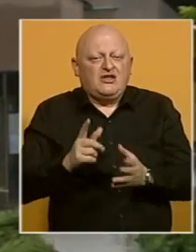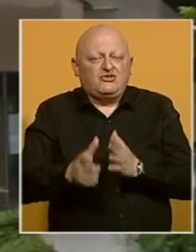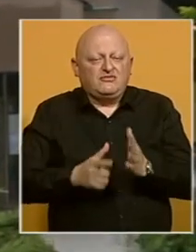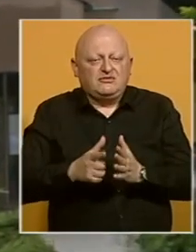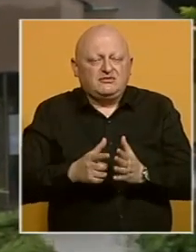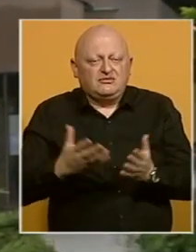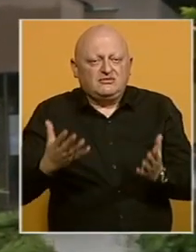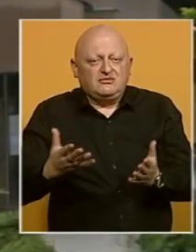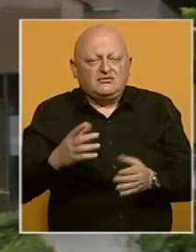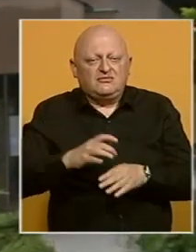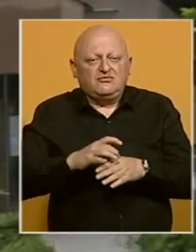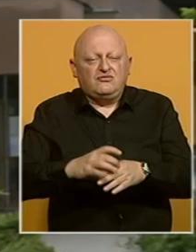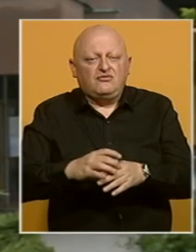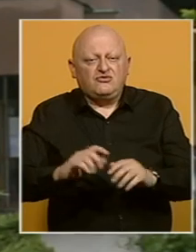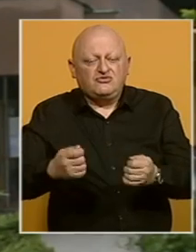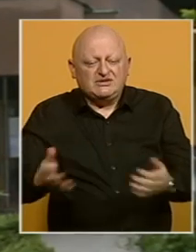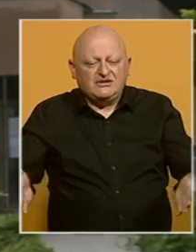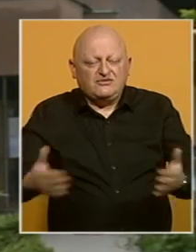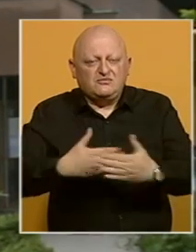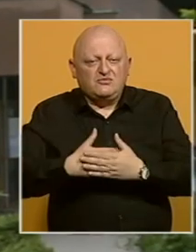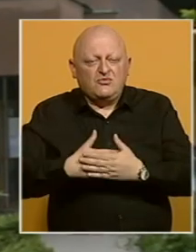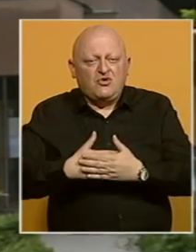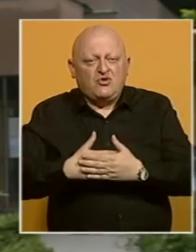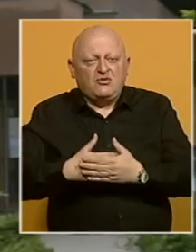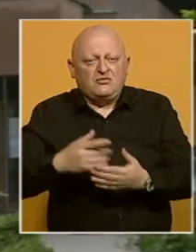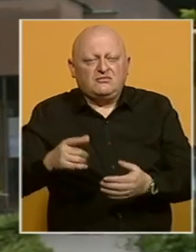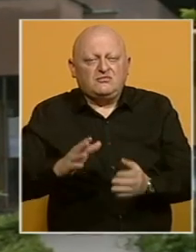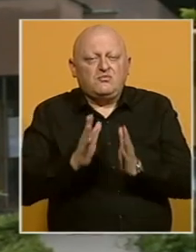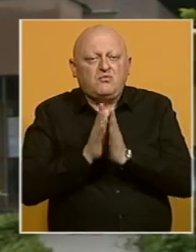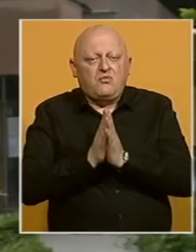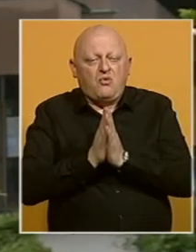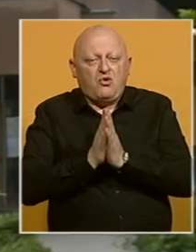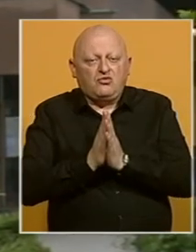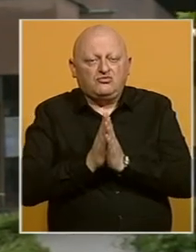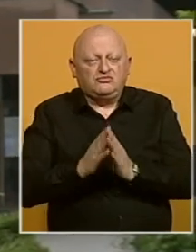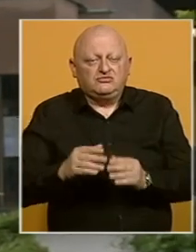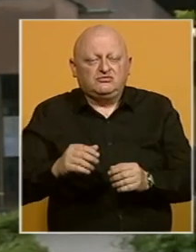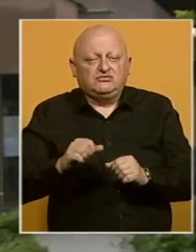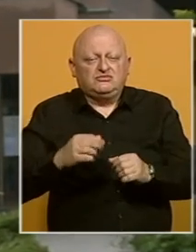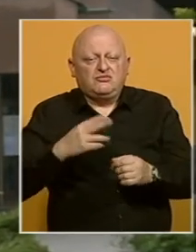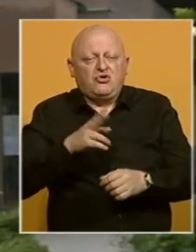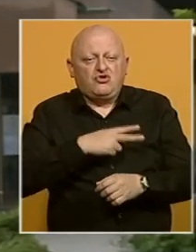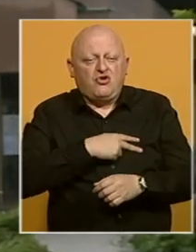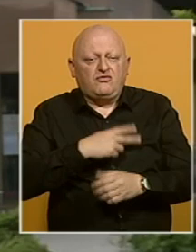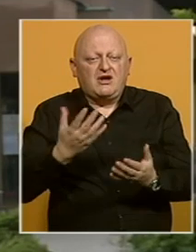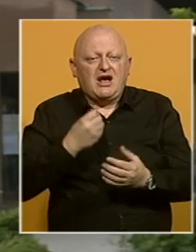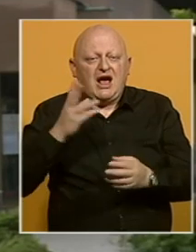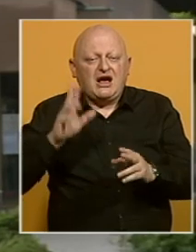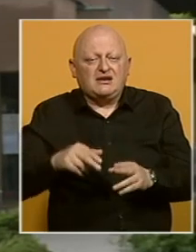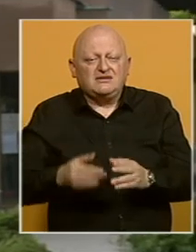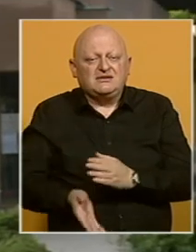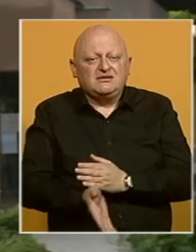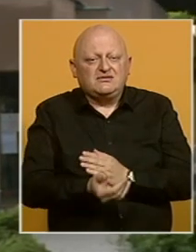nažalost, vodi ka boravku u zatvorenim prostorima. Apelujemo zaista na maksimalnu odgovornost u smislu, kad god može da se